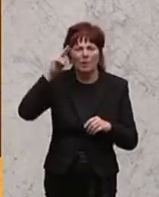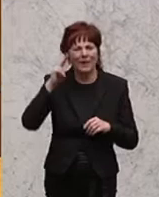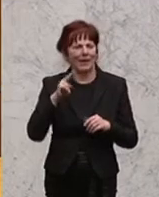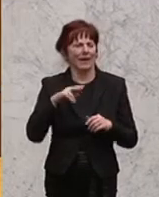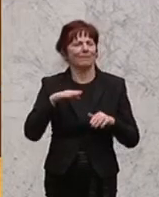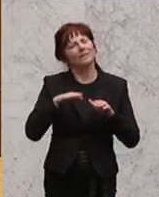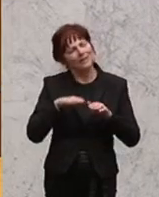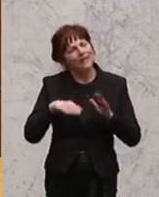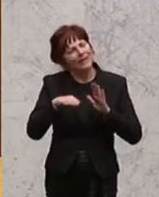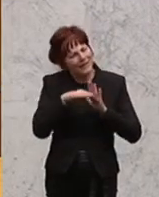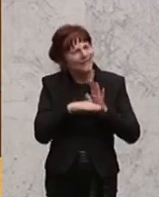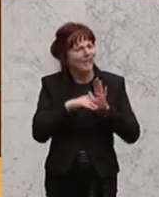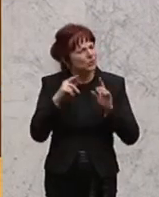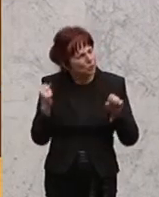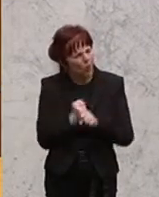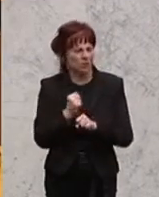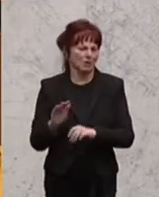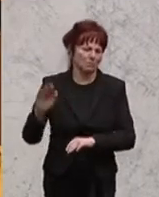Gesetz nicht doch Ihre Zustimmung zu geben.